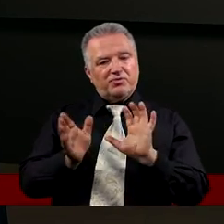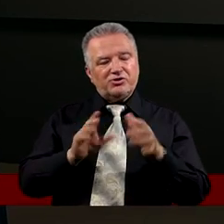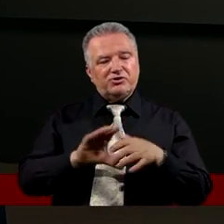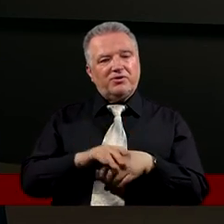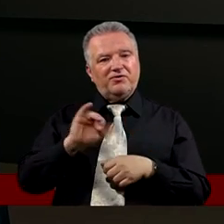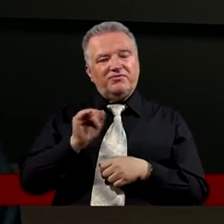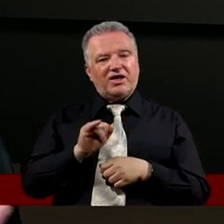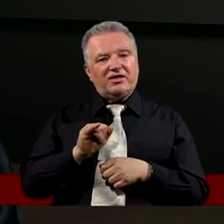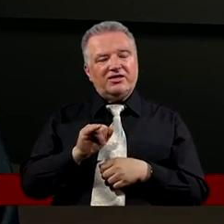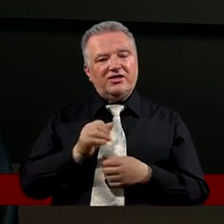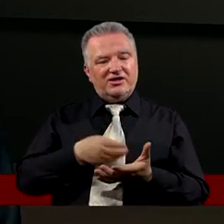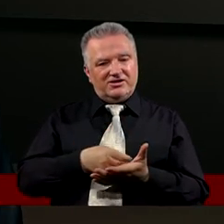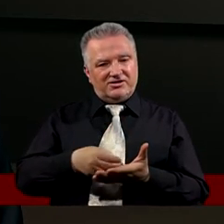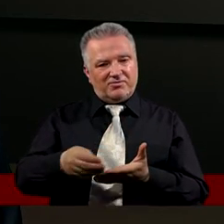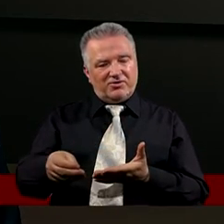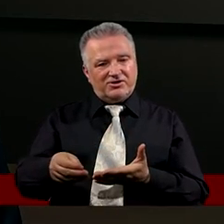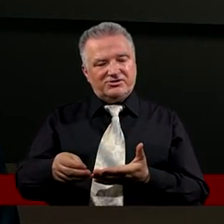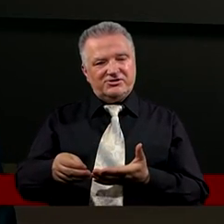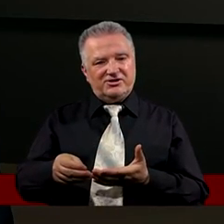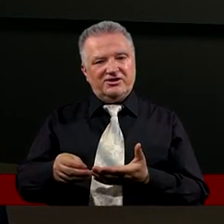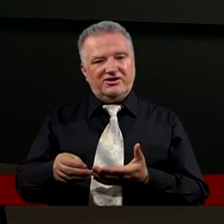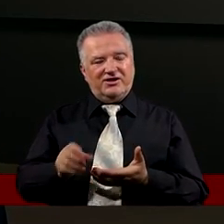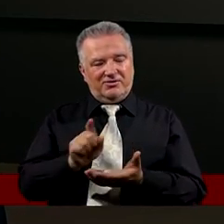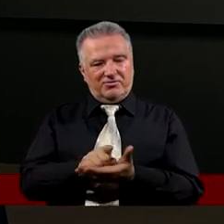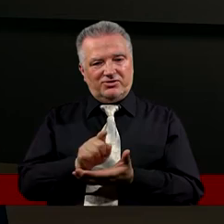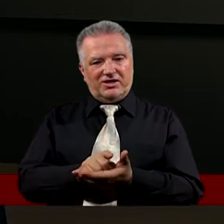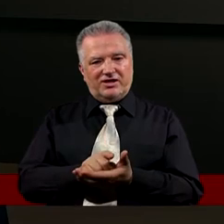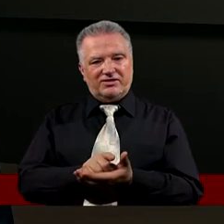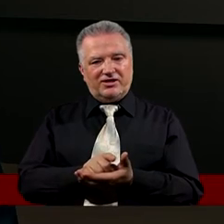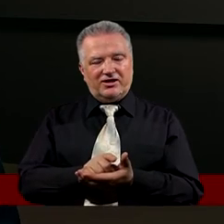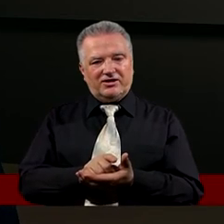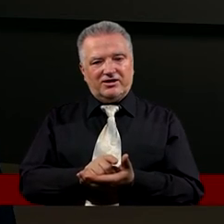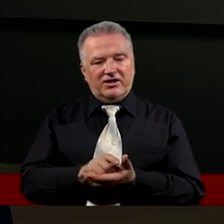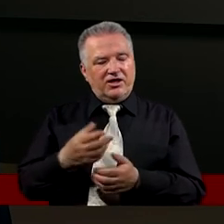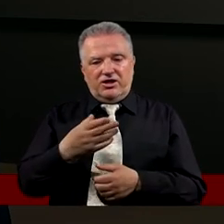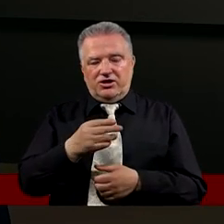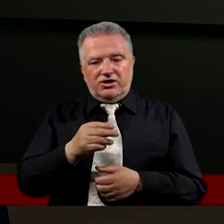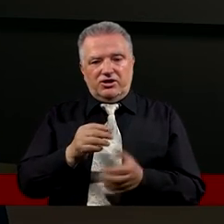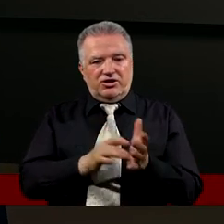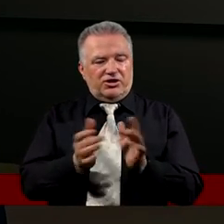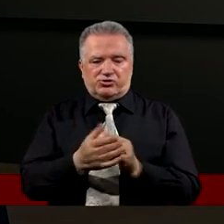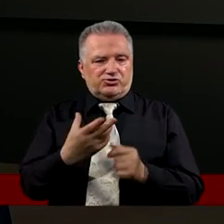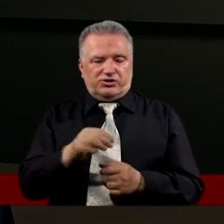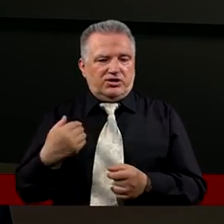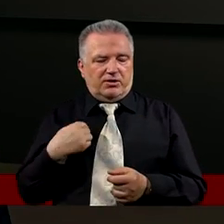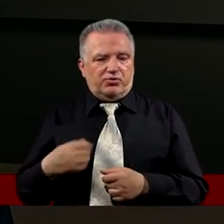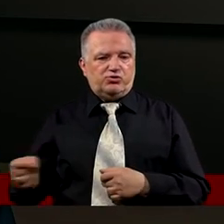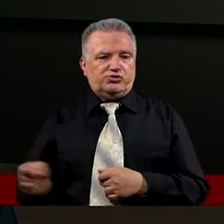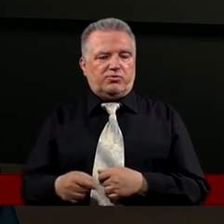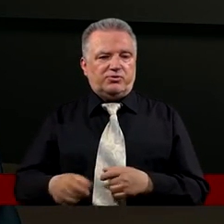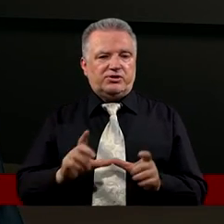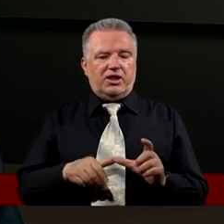w jaki doszło do zapłaty tego podatku Mimo, że tak jak Pan Jezus powiedział Nie był do tego zobowiązany Ale